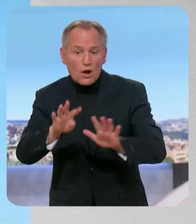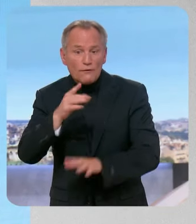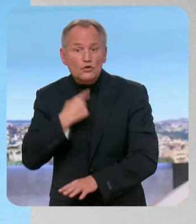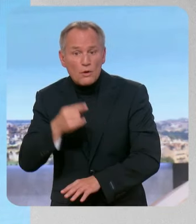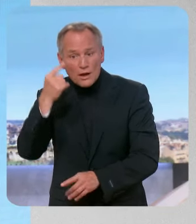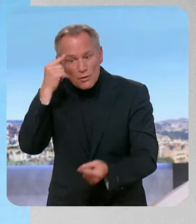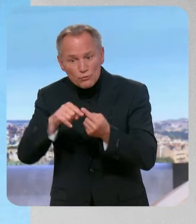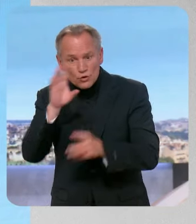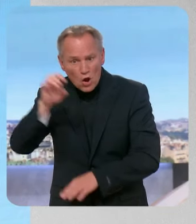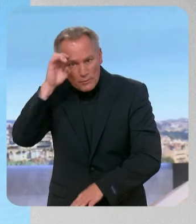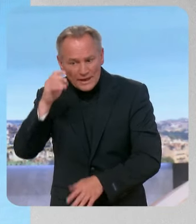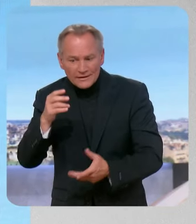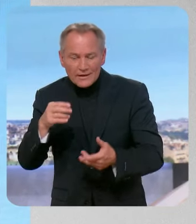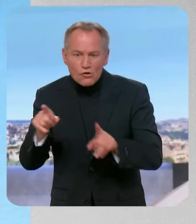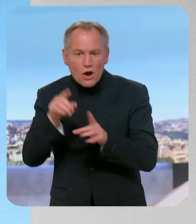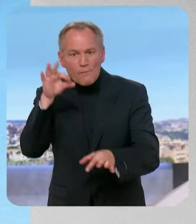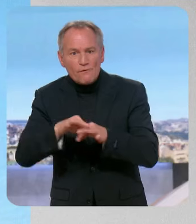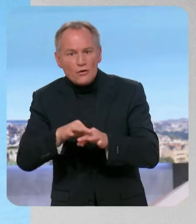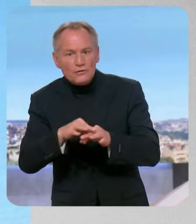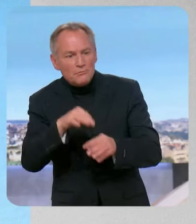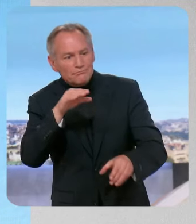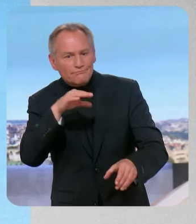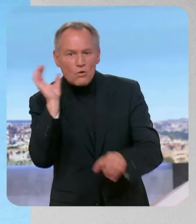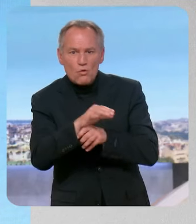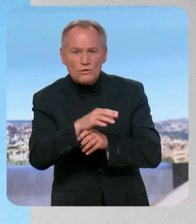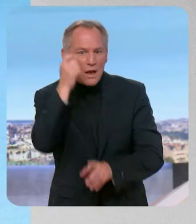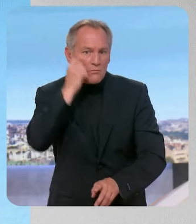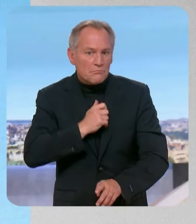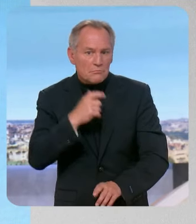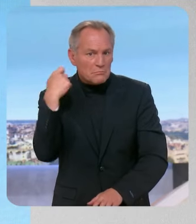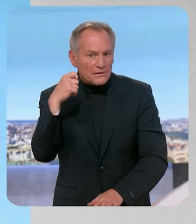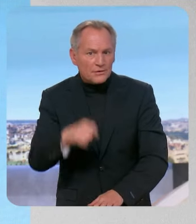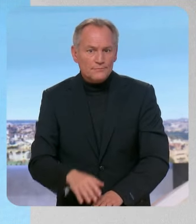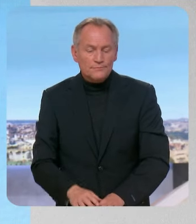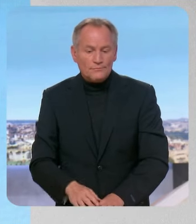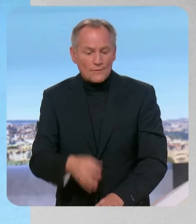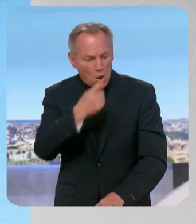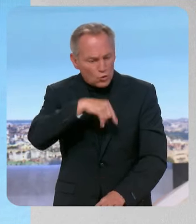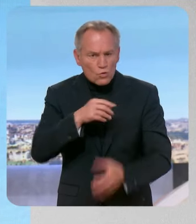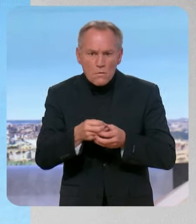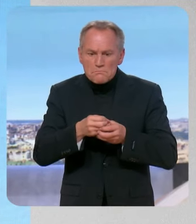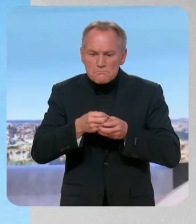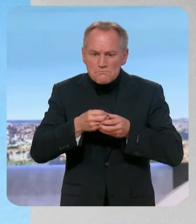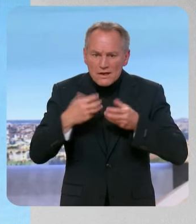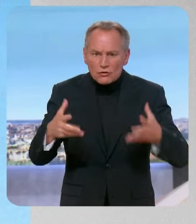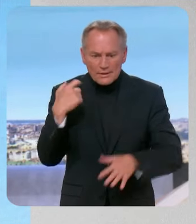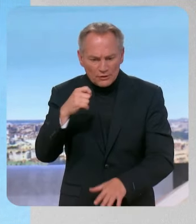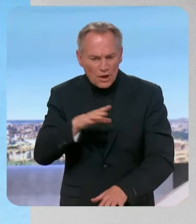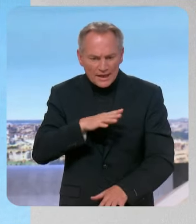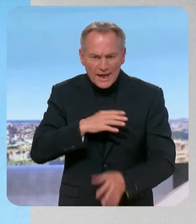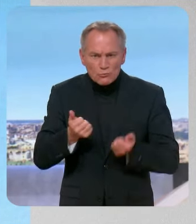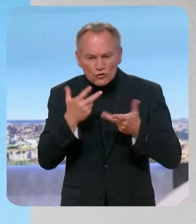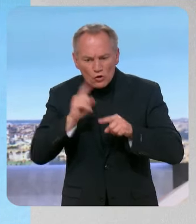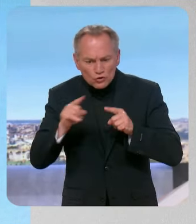mécontentements. Nous, nous avons des choses à dire, des choses à raconter sur ce que nous avons fait, pas lui.